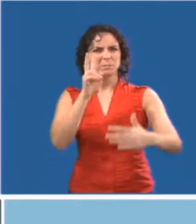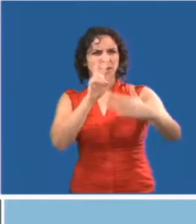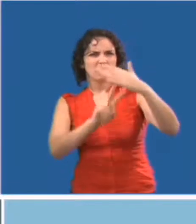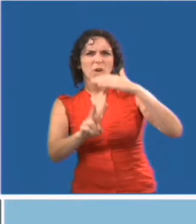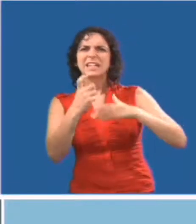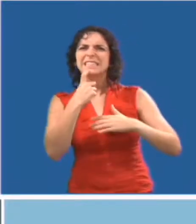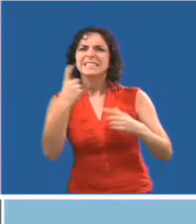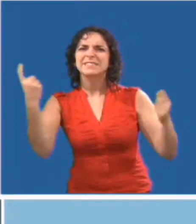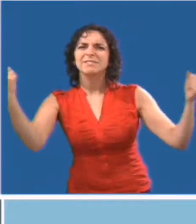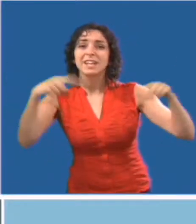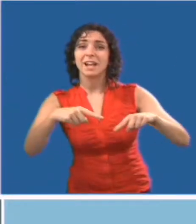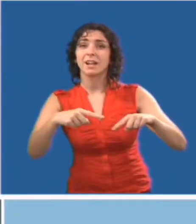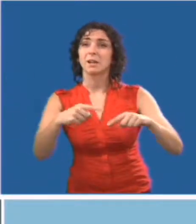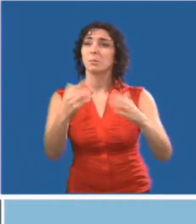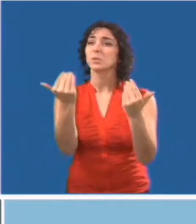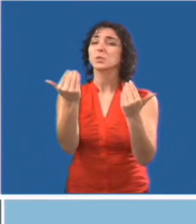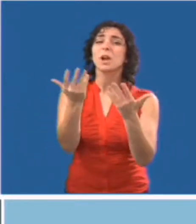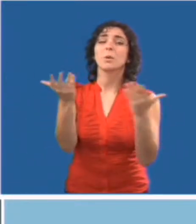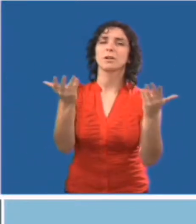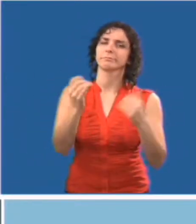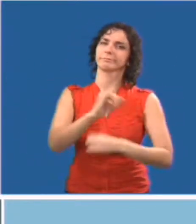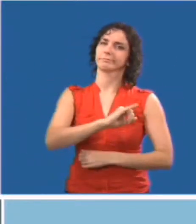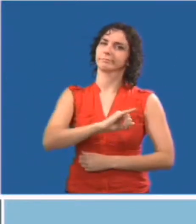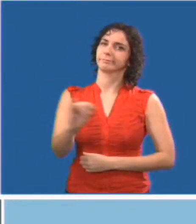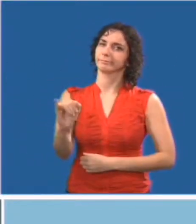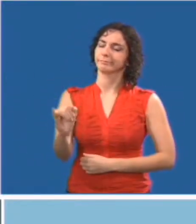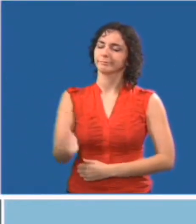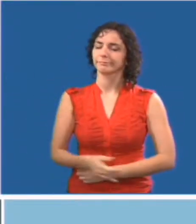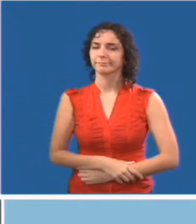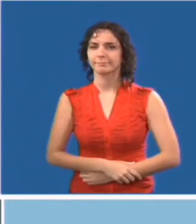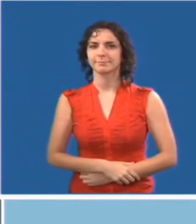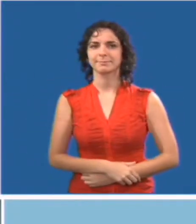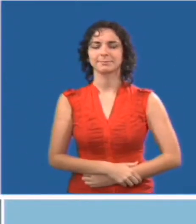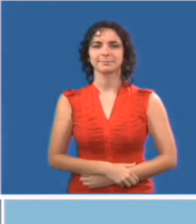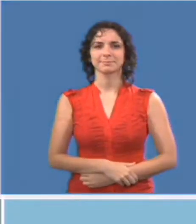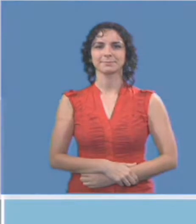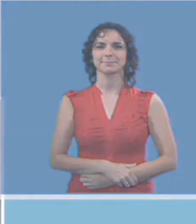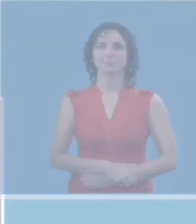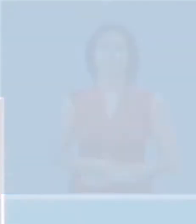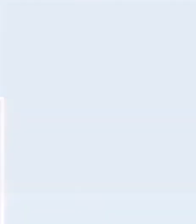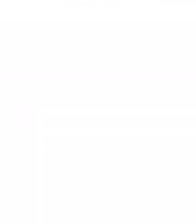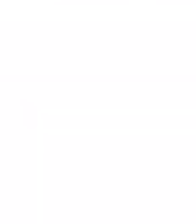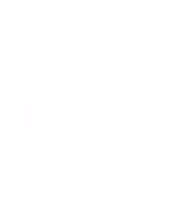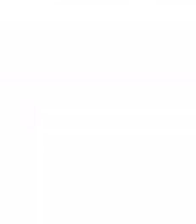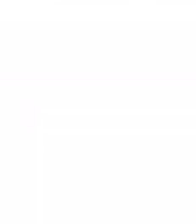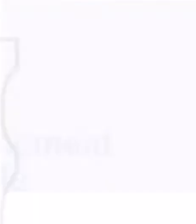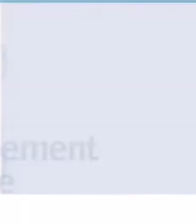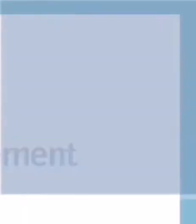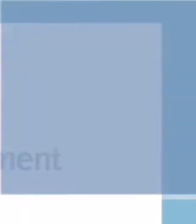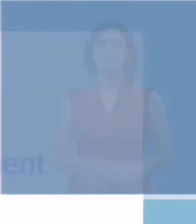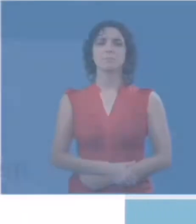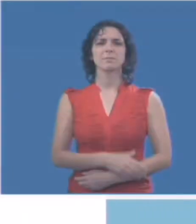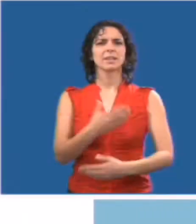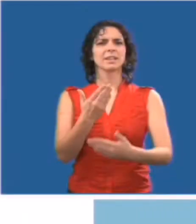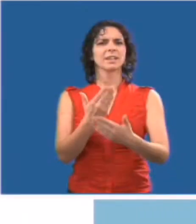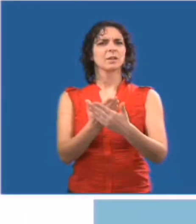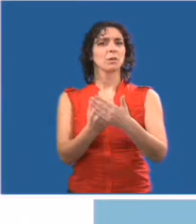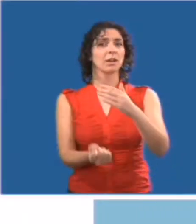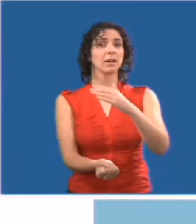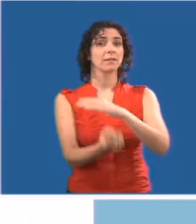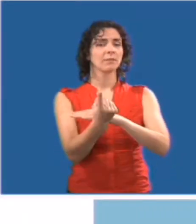impossible de savoir qui sera présent ou de quoi vous pourriez avoir besoin. Sous